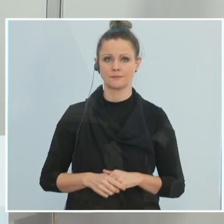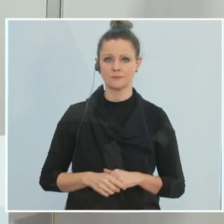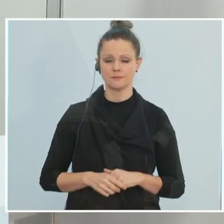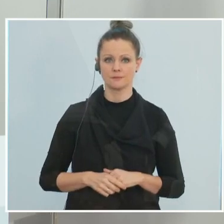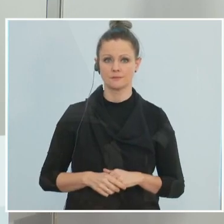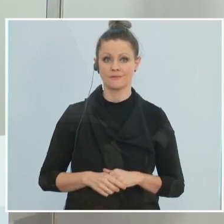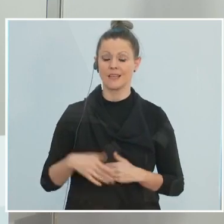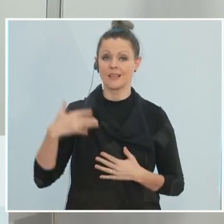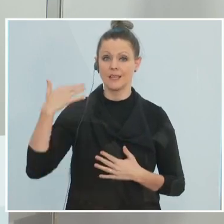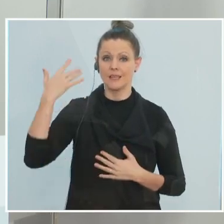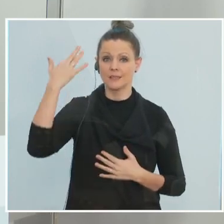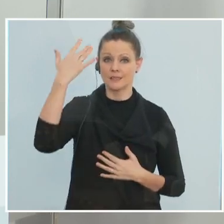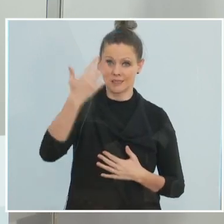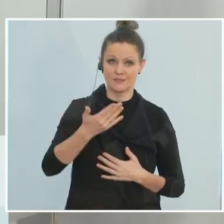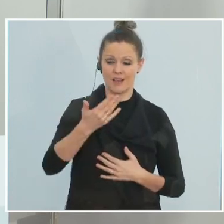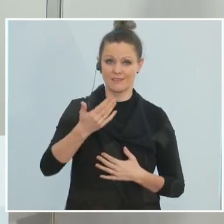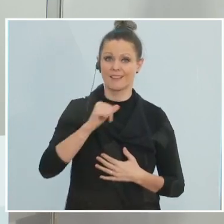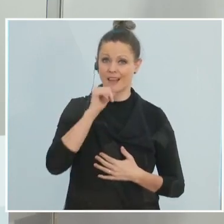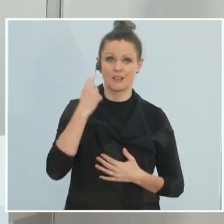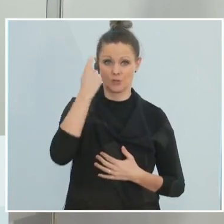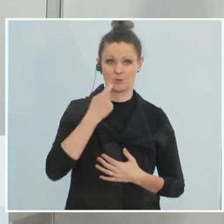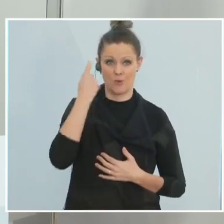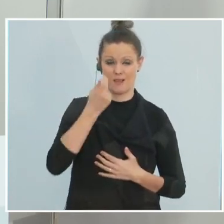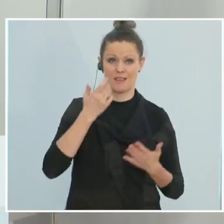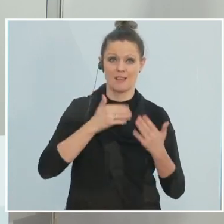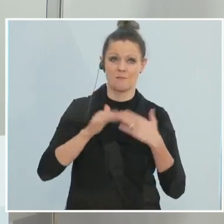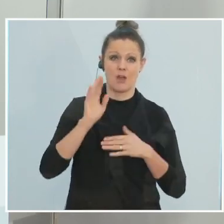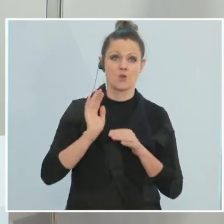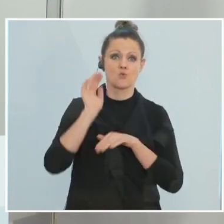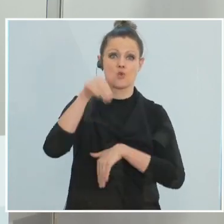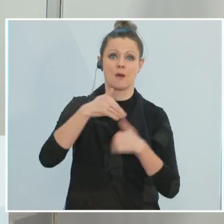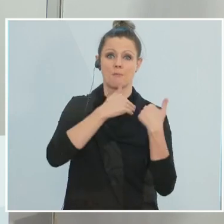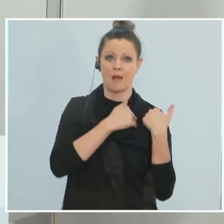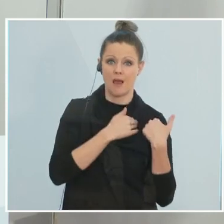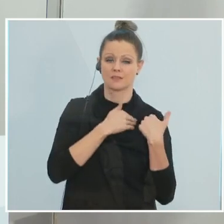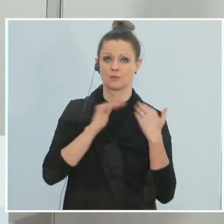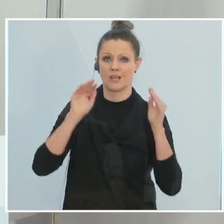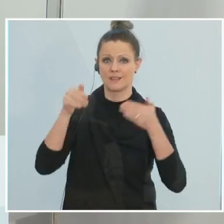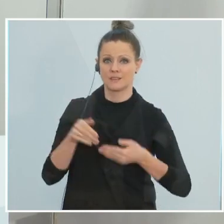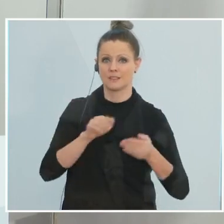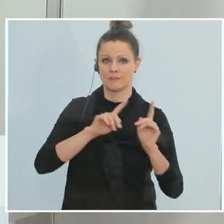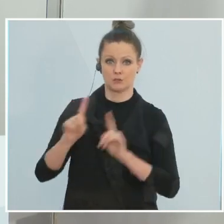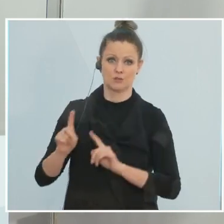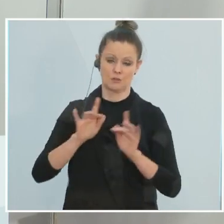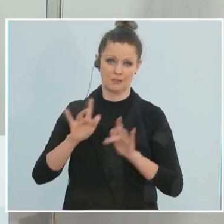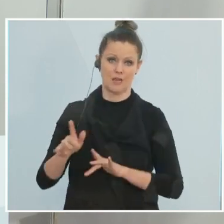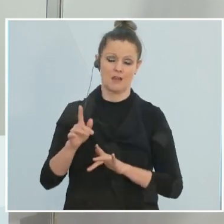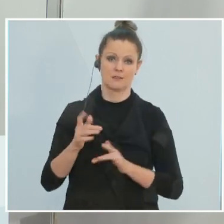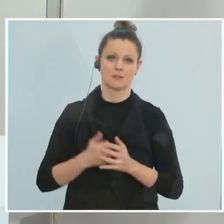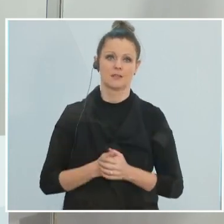dann irgendwann nicht mehr die Sorge da, dass es zu einer Überforderung der Intensivkapazitäten kommt. Und insofern